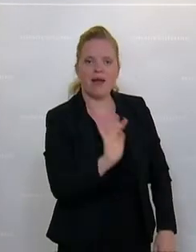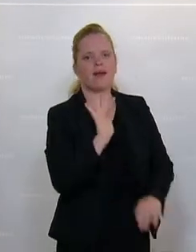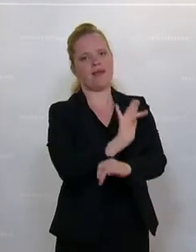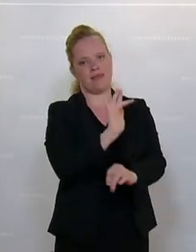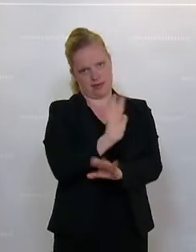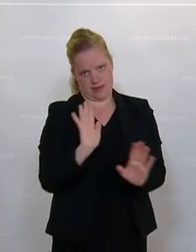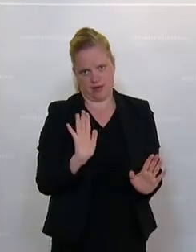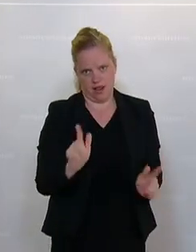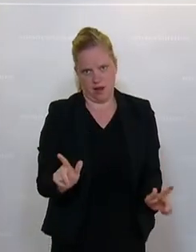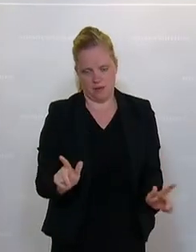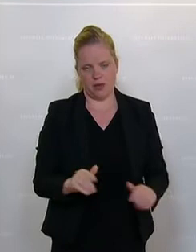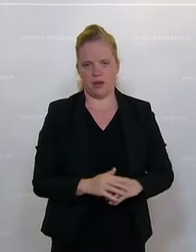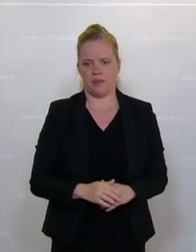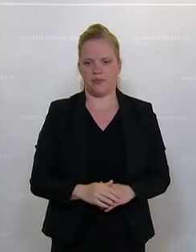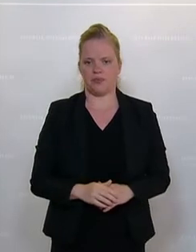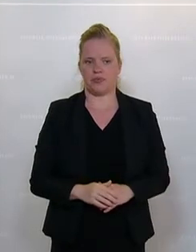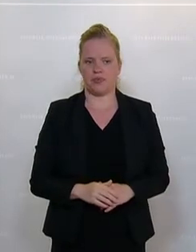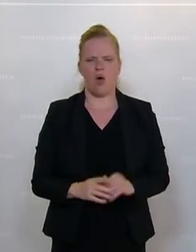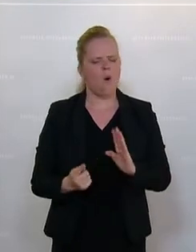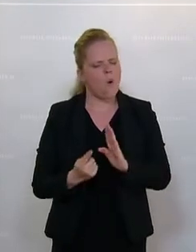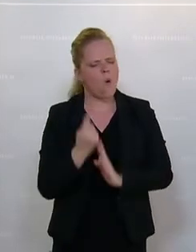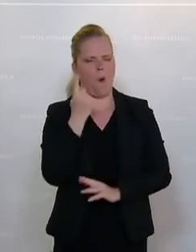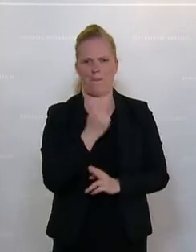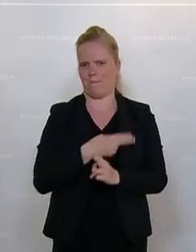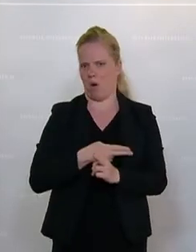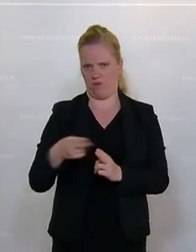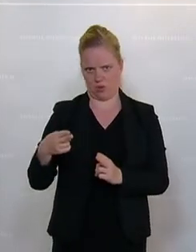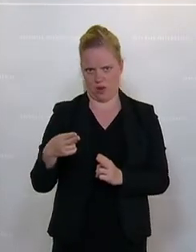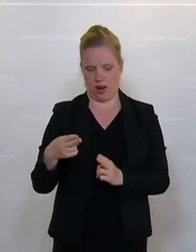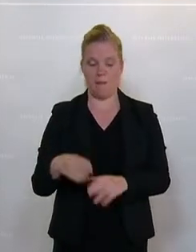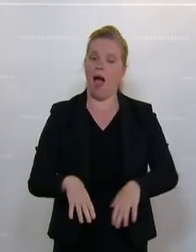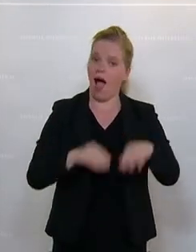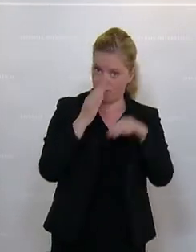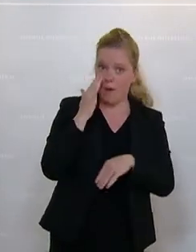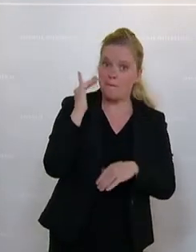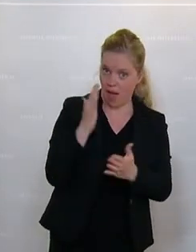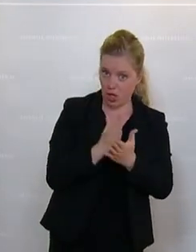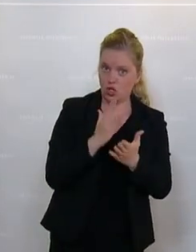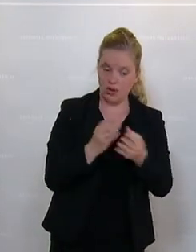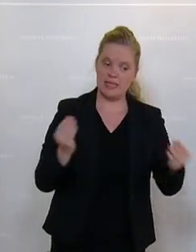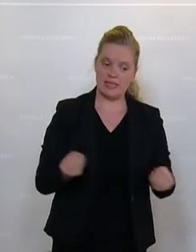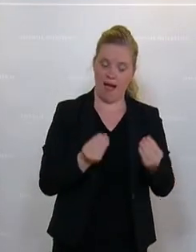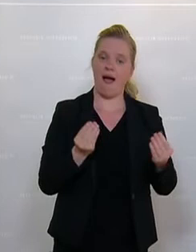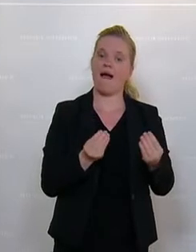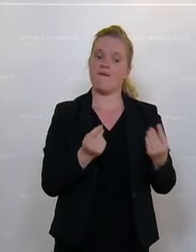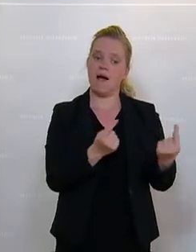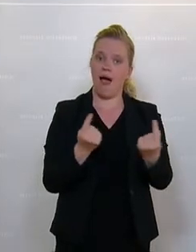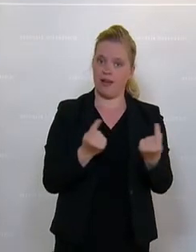kritisieren. Wir haben das übrigens in einer hohen Professionalität gemacht. haben Anfang Mai schon eine Sachverhaltsdarstellung